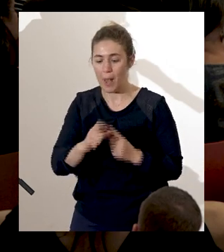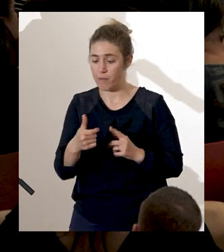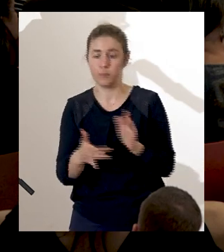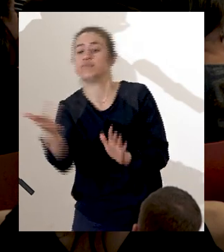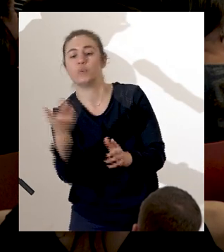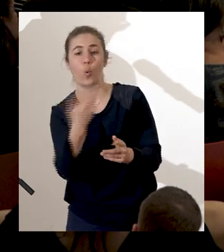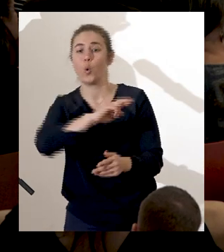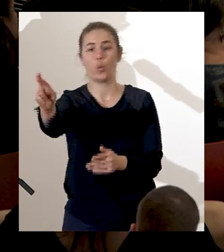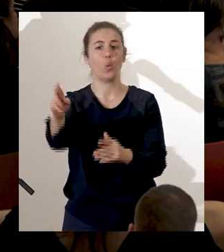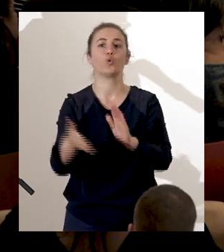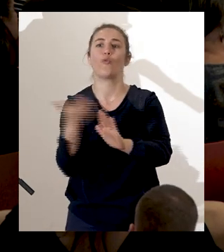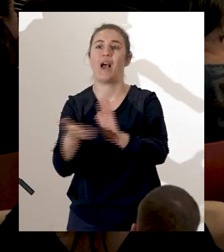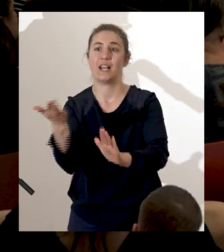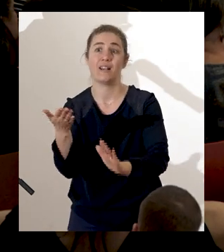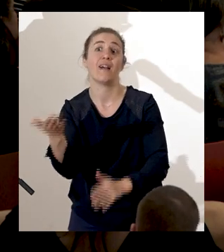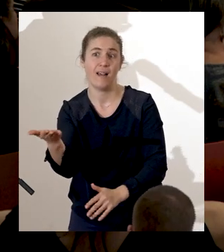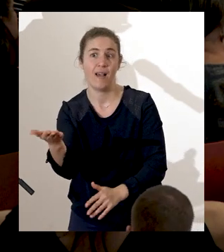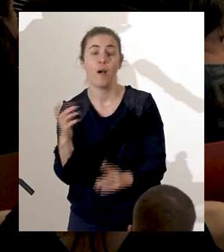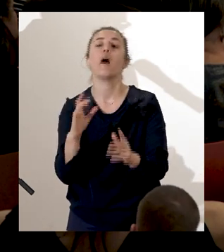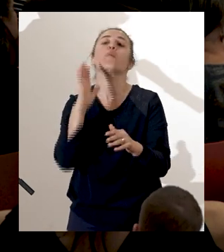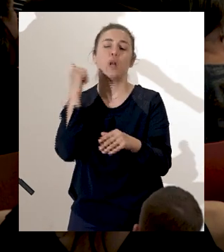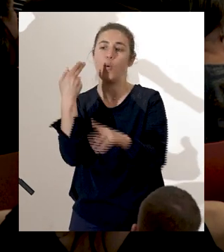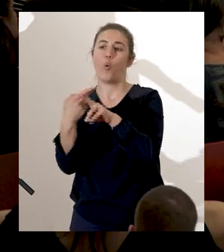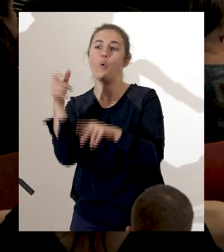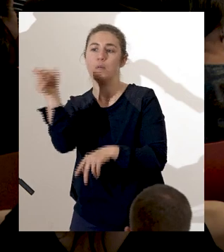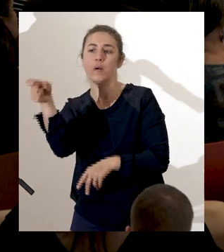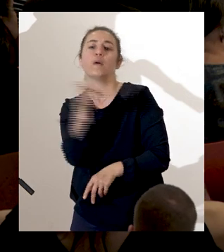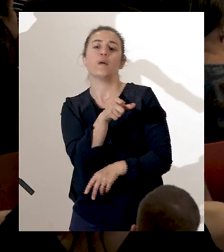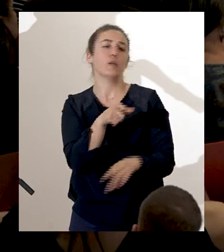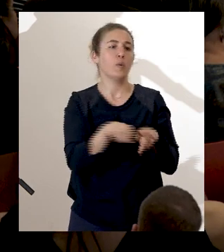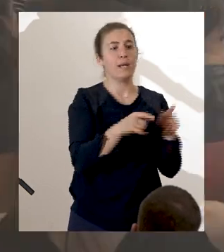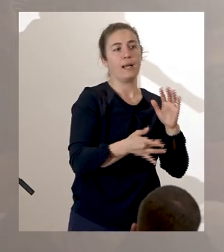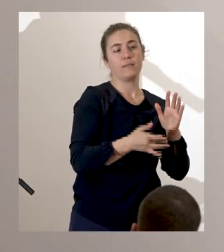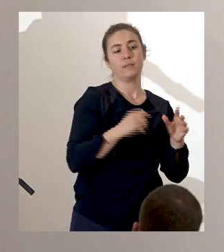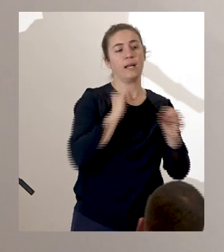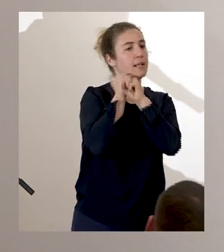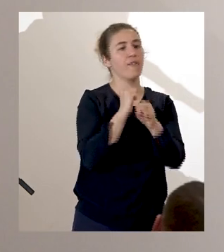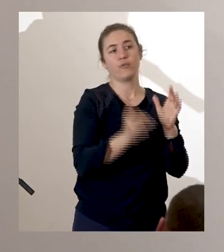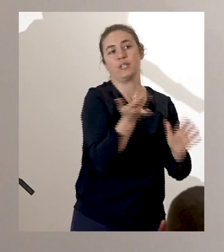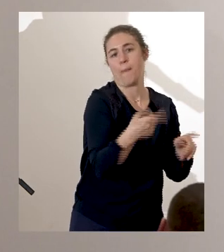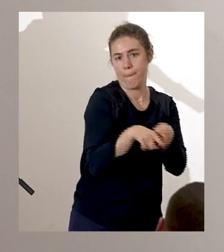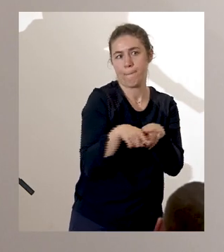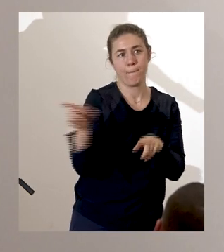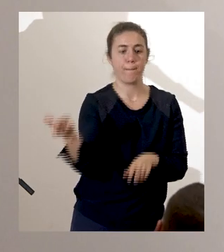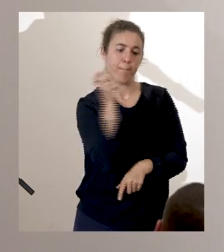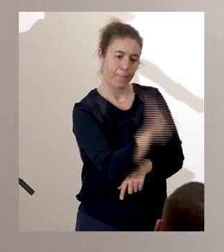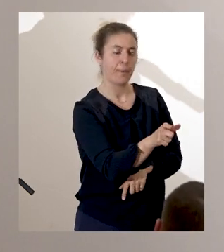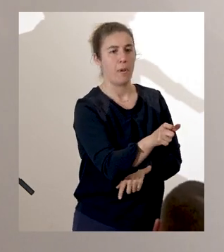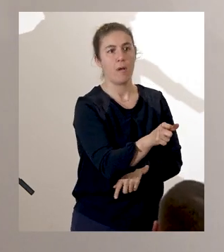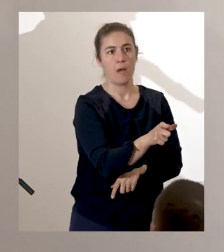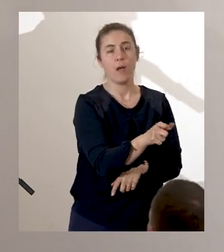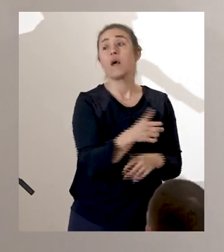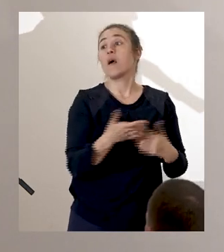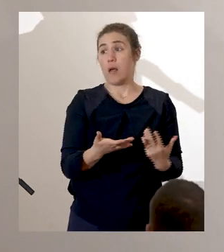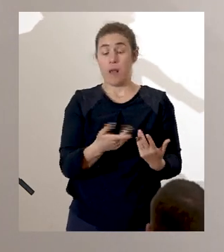sens, le terme a fini par désigner les esclaves fugitifs. Les marrons de la Jamaïque ont formé leur première